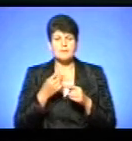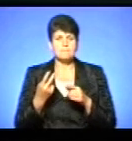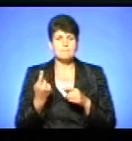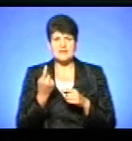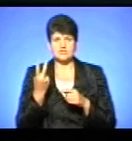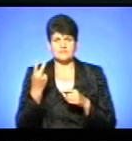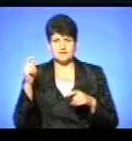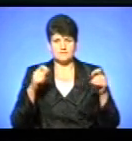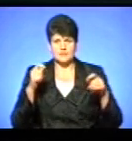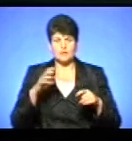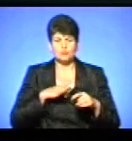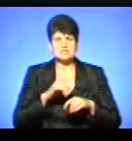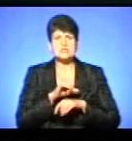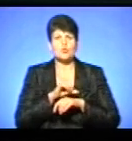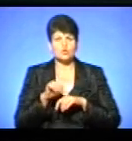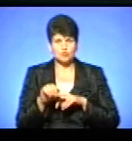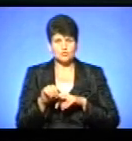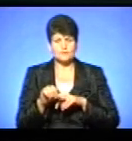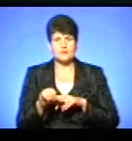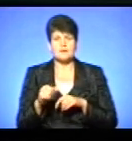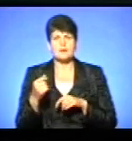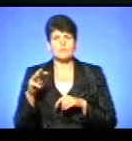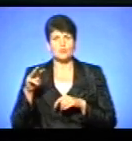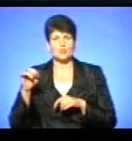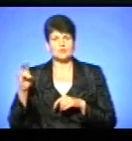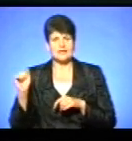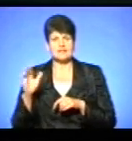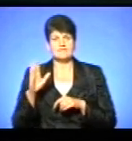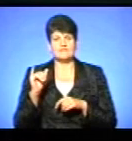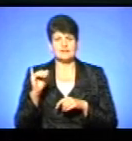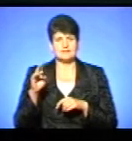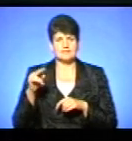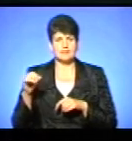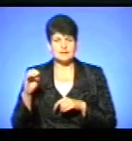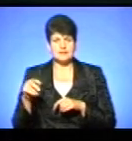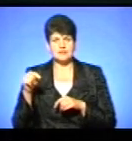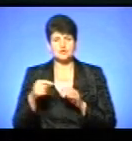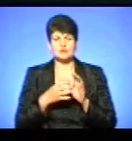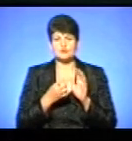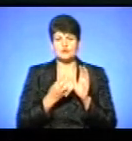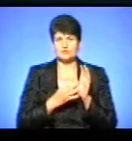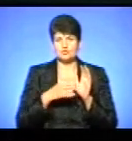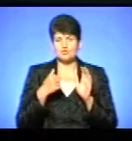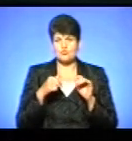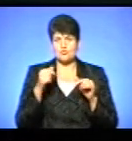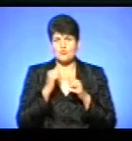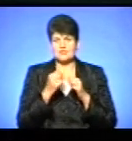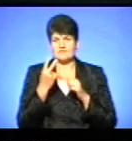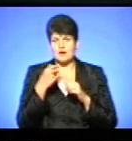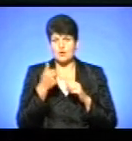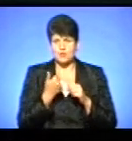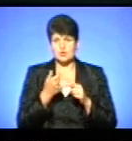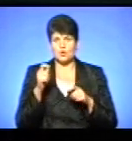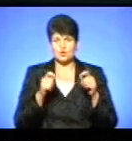організації відбулись за кордоном. Спершу у Мюнхені, потім у Відні. Від 1990 року кожних два роки конгреси